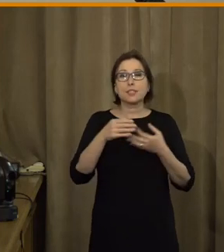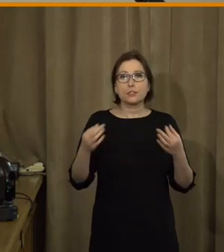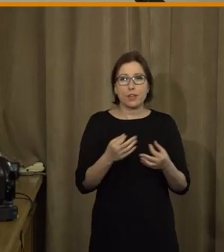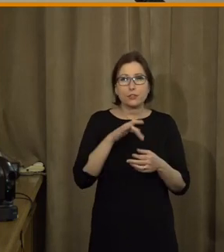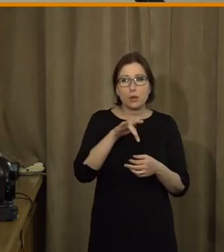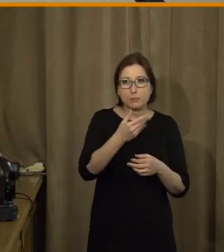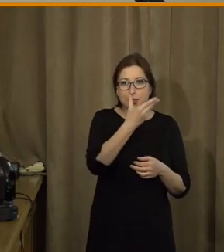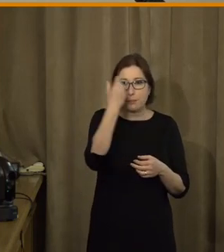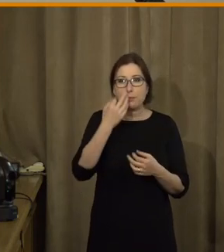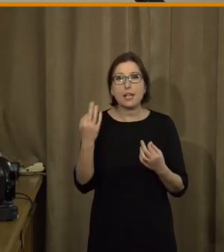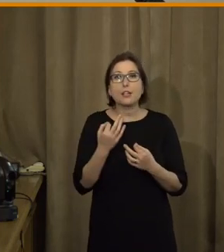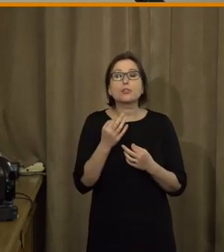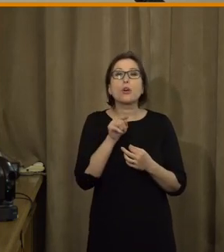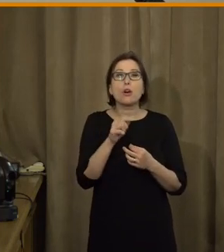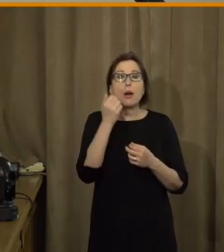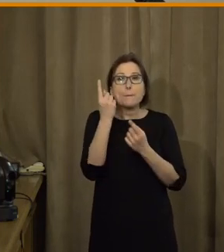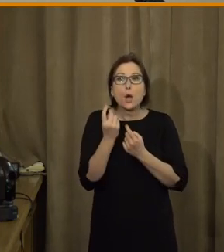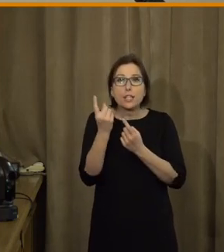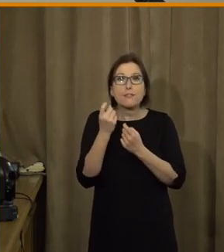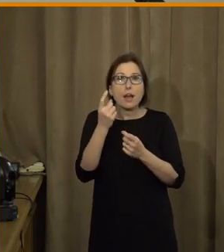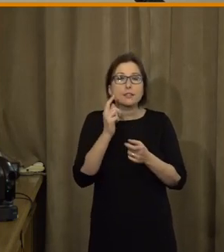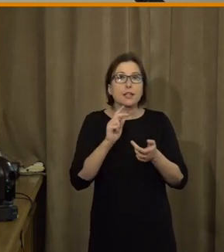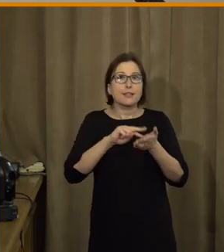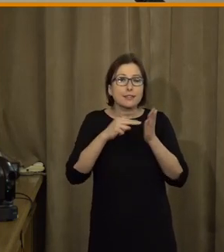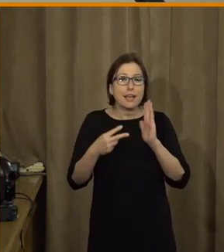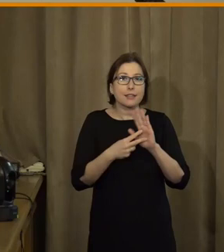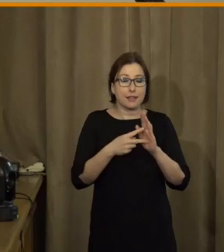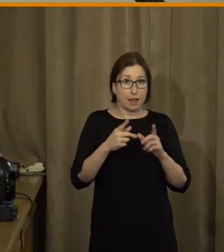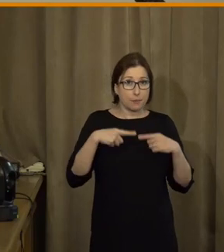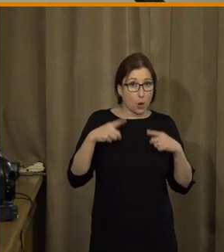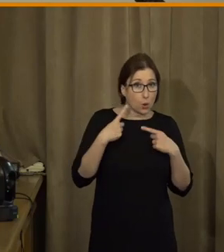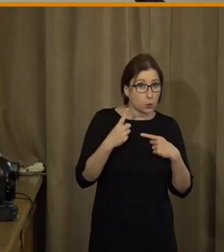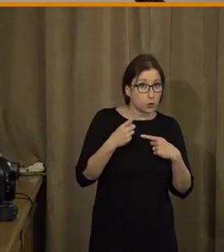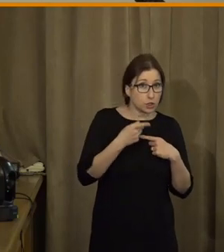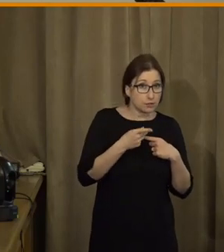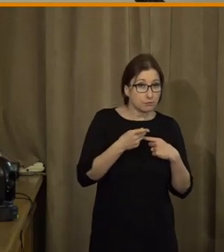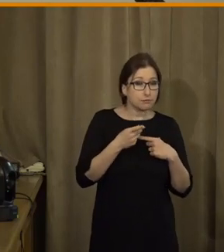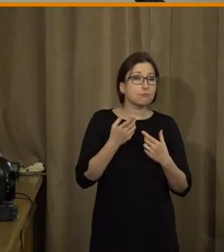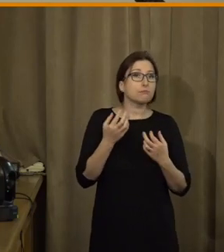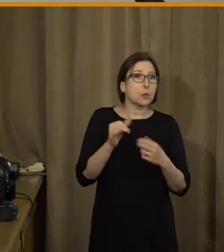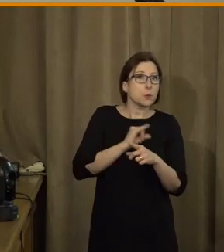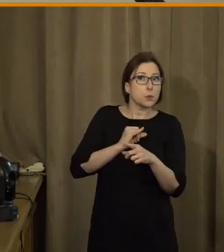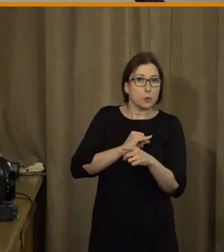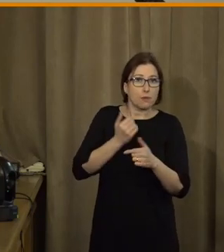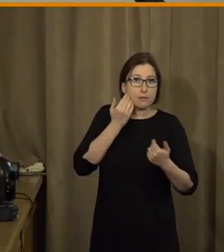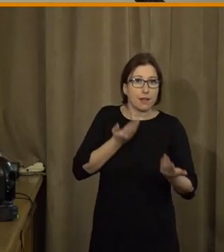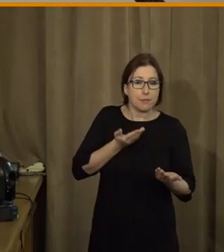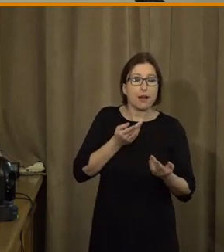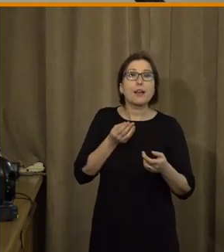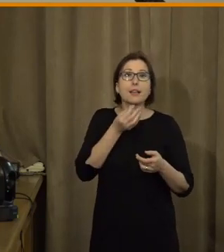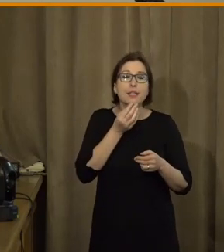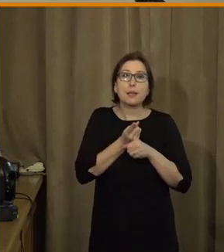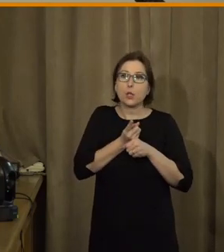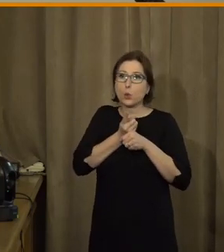zapomíná, je otázka motivace vůbec pracovat s těmi digitálními technologiemi. Pokud lidé budou nuceni s těmi